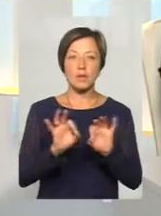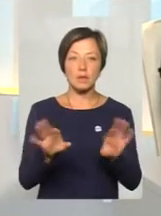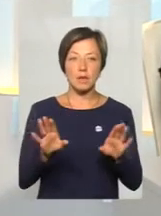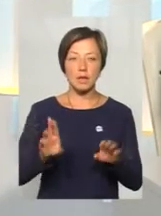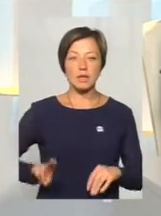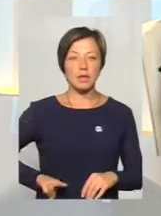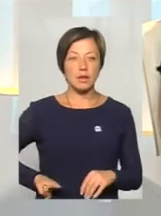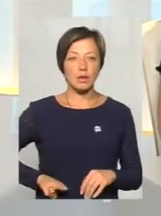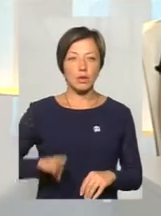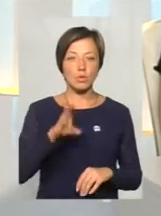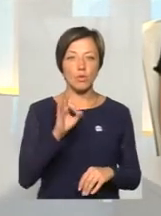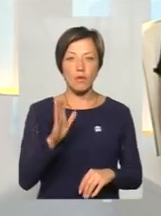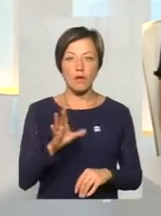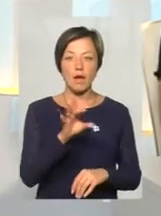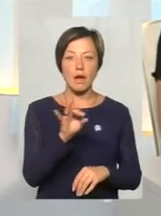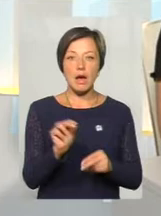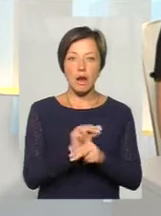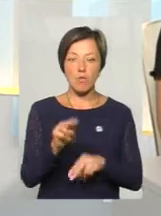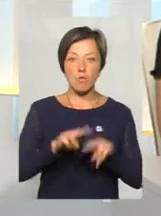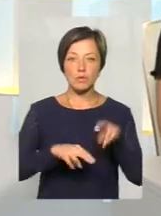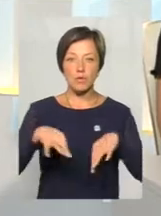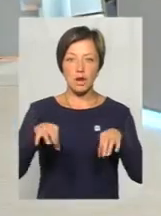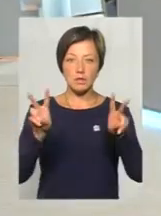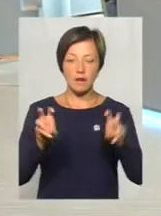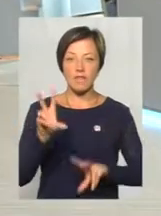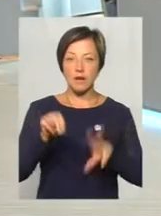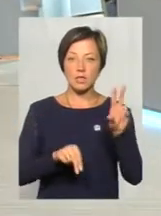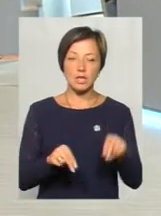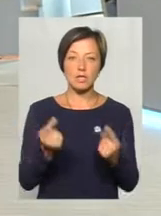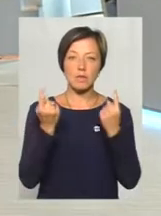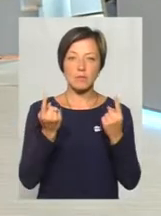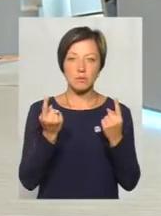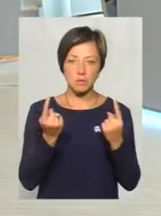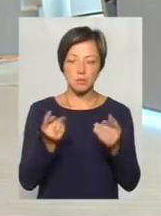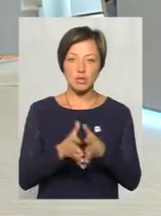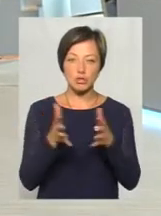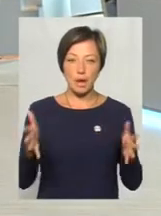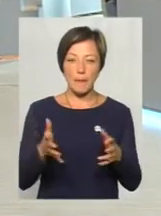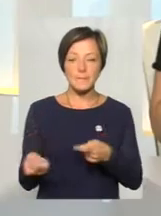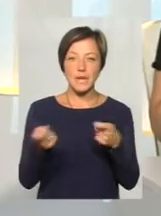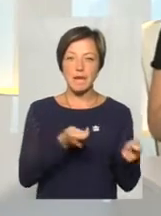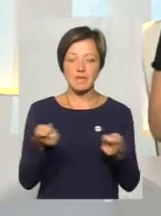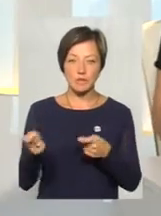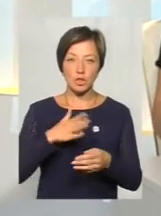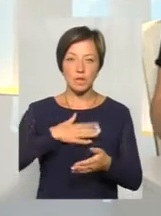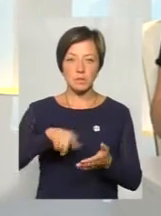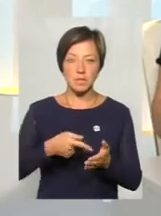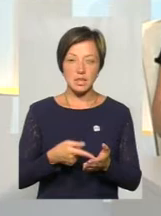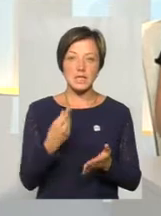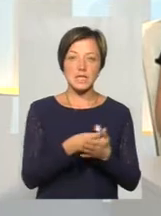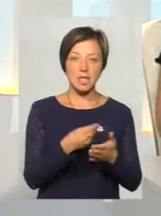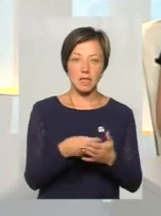директора ТОФРМ «Будтранс». Вони вважаються одним з найбільших перевізників у нашому місті. Про ціни